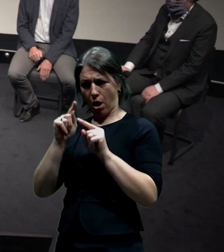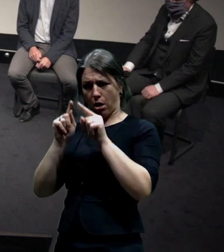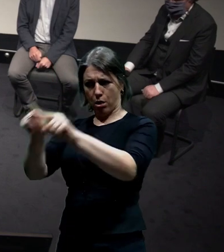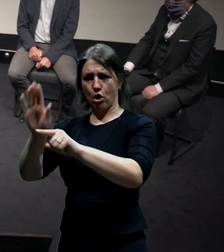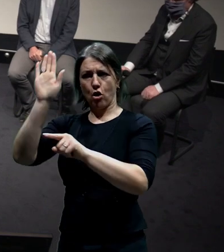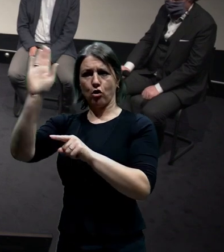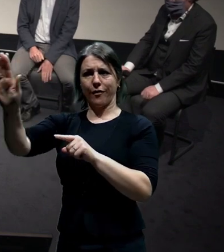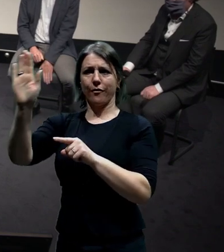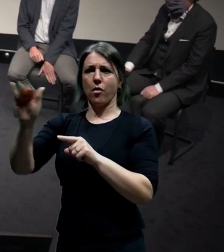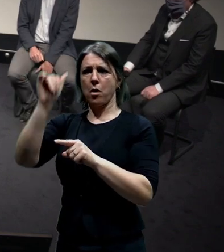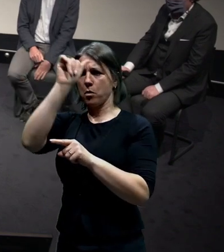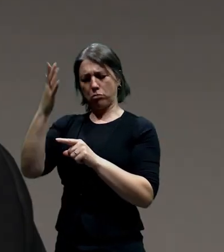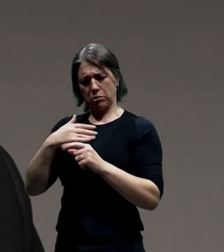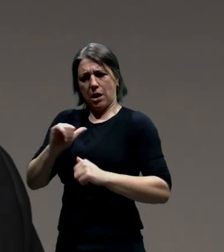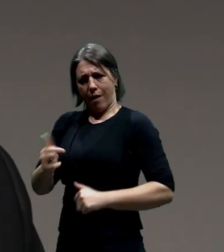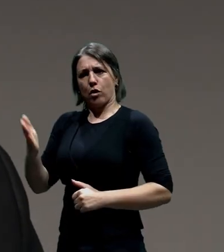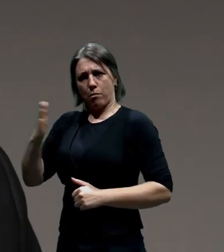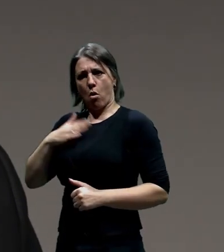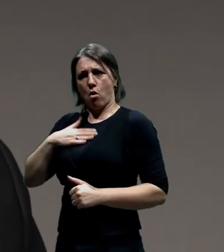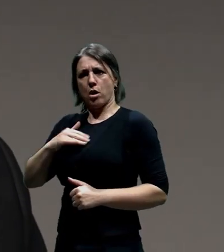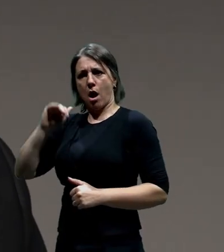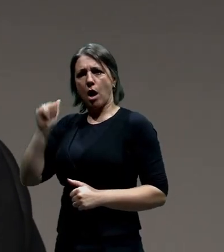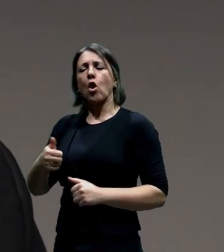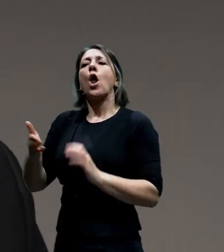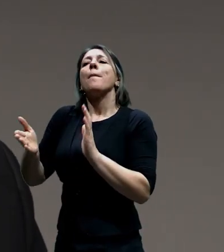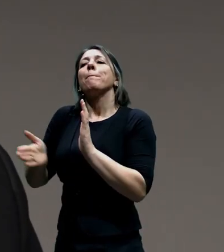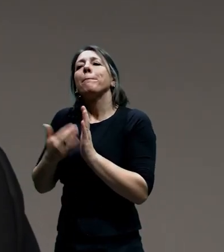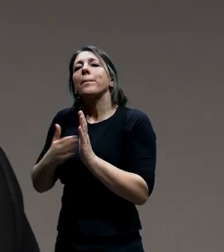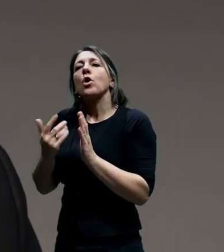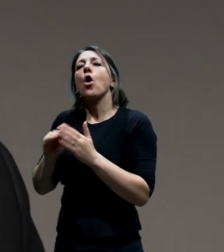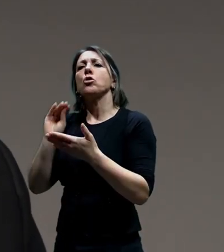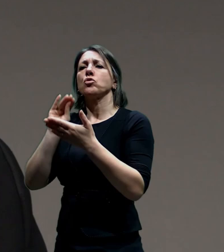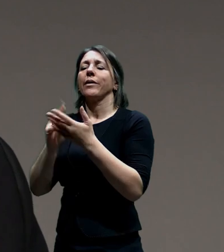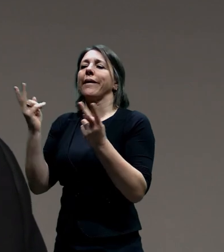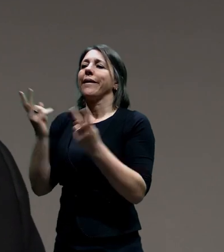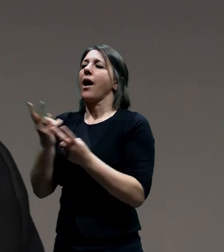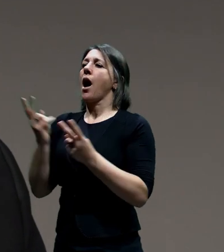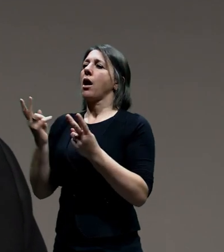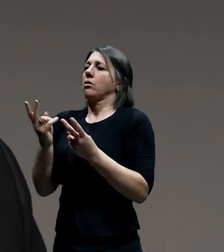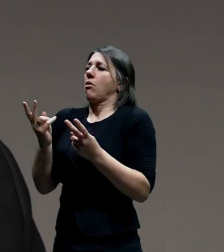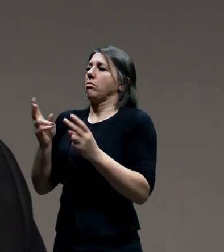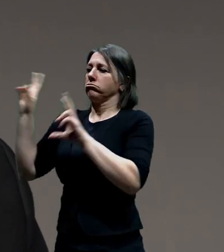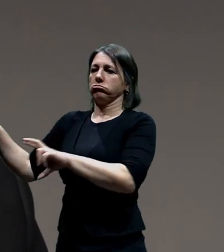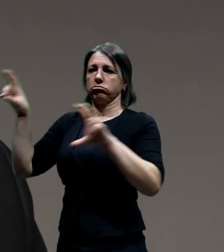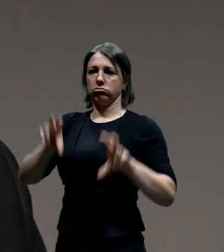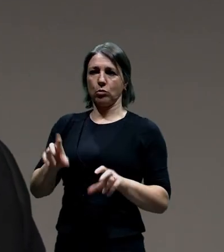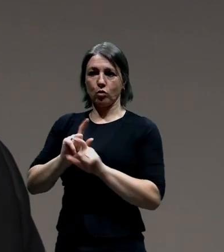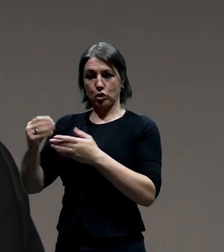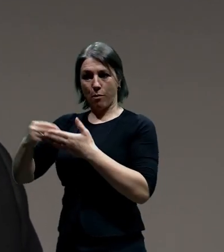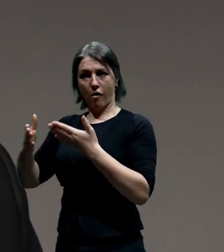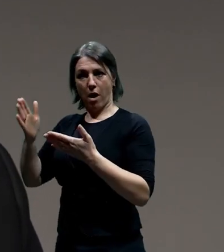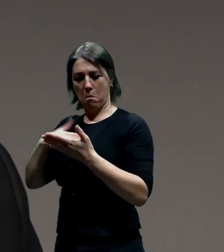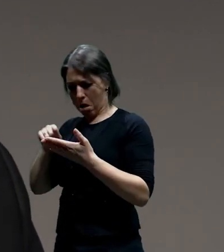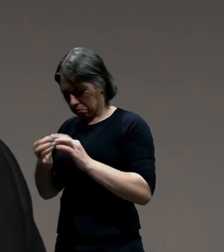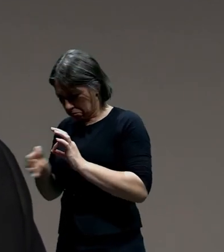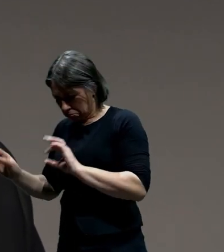studie je náš návrh. Ta věc, proč se tomu tak říká, je čistě formální. Je převzatá už ze smlouvy, kterou máme, kde